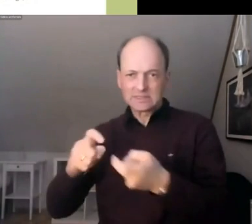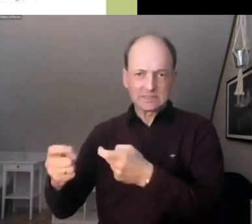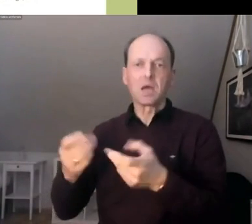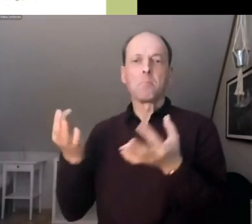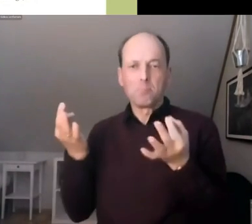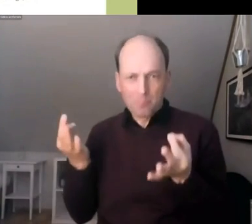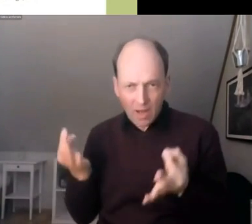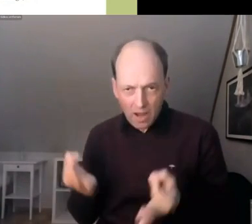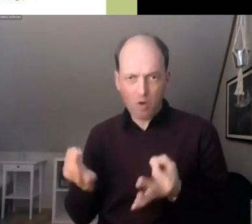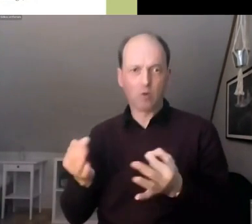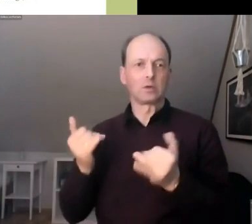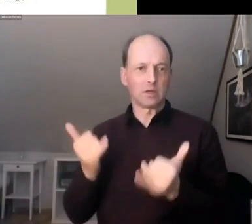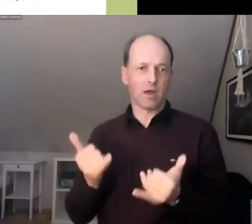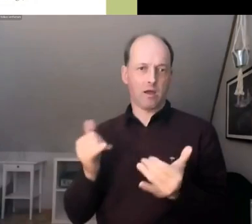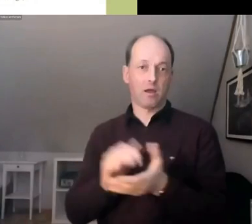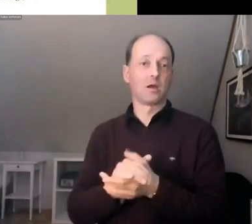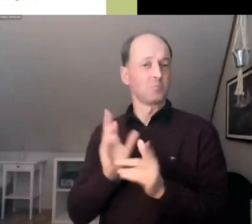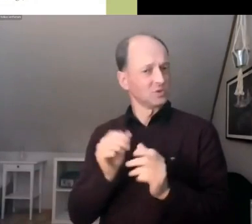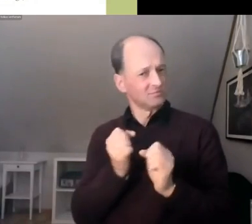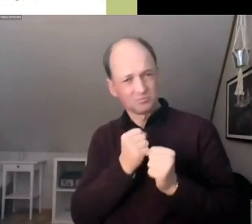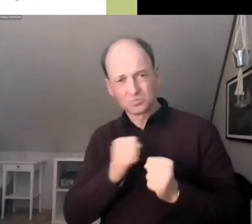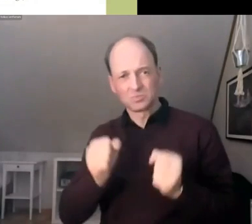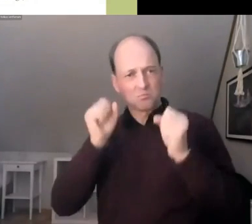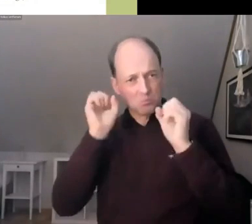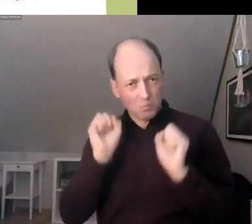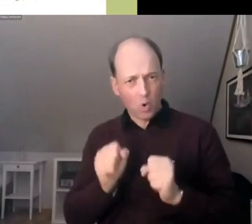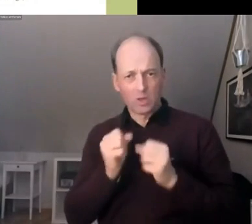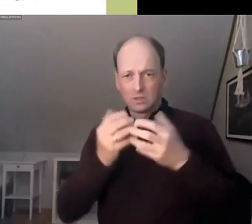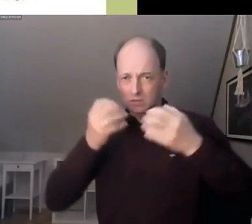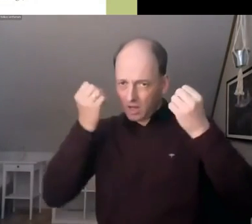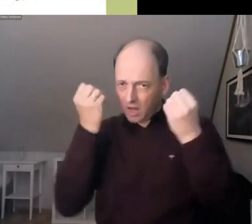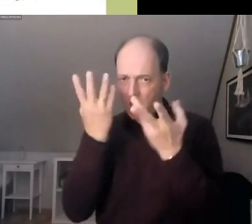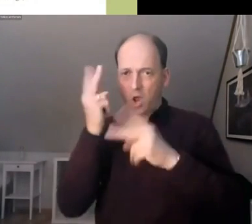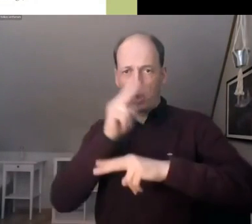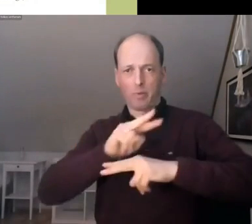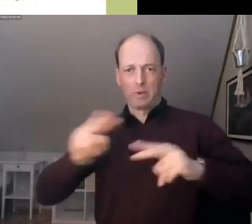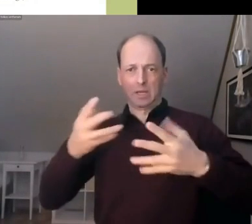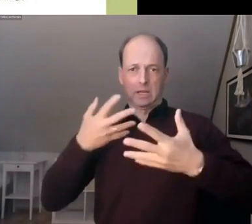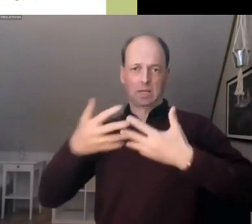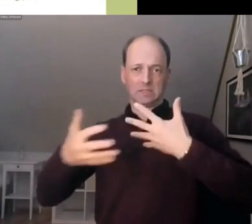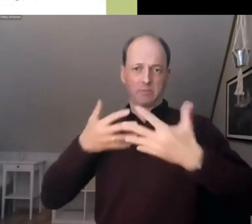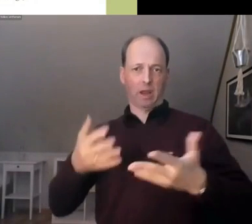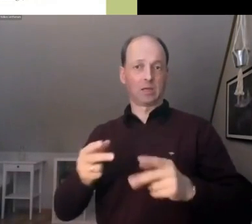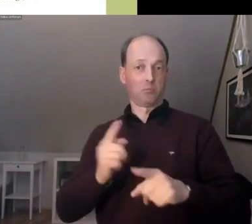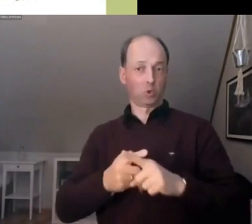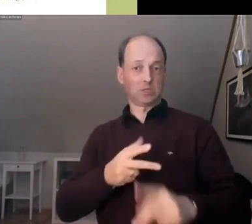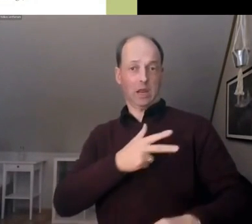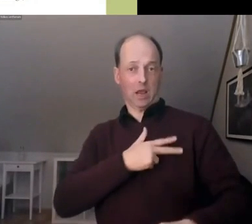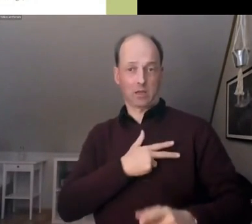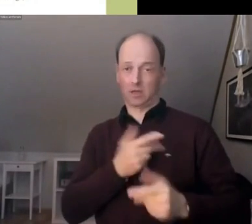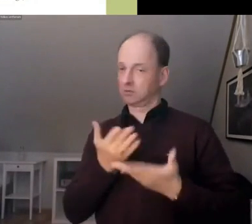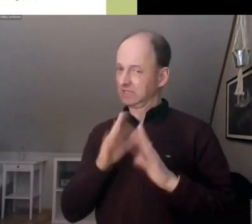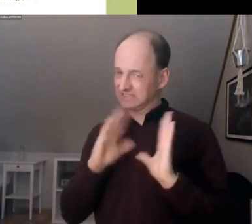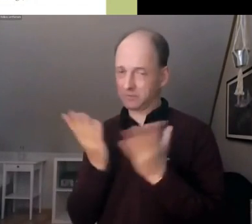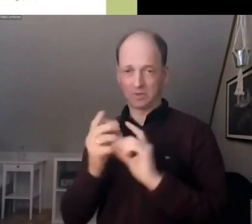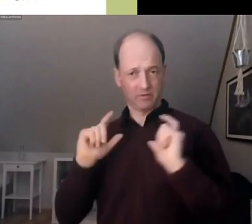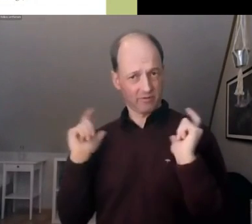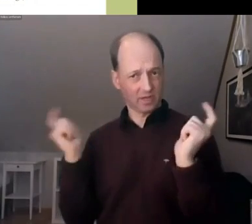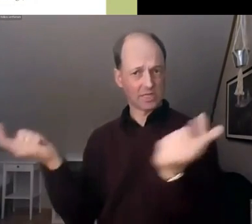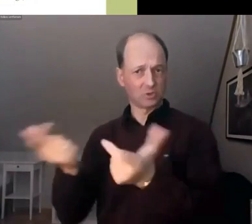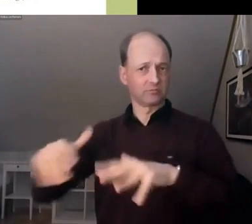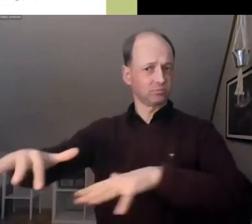mit größtmöglicher Transparenz und Ehrlichkeit in der ganzen Breite der Gesellschaft geführt werden.